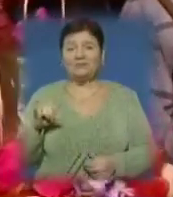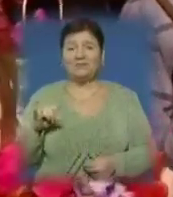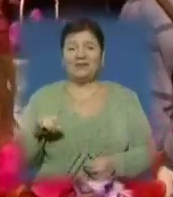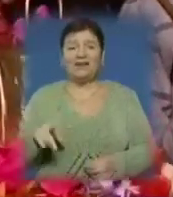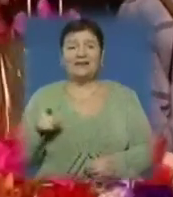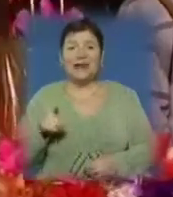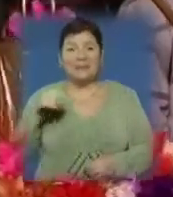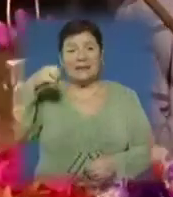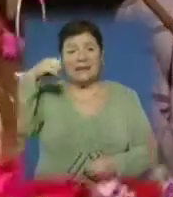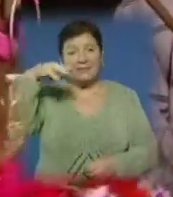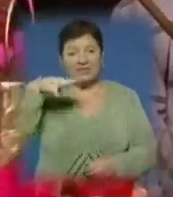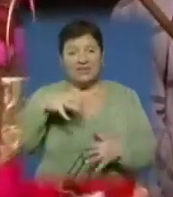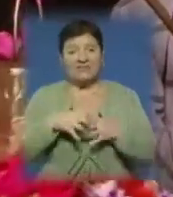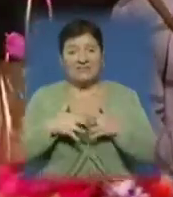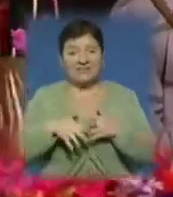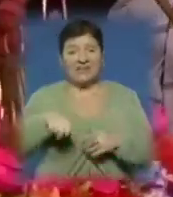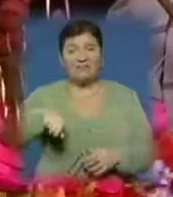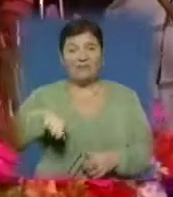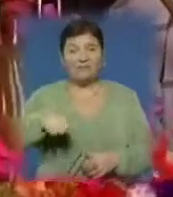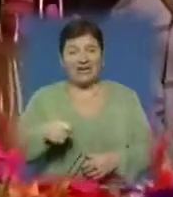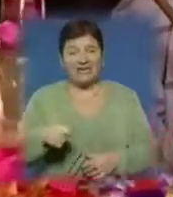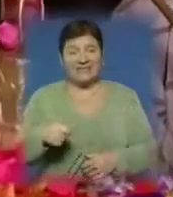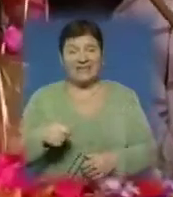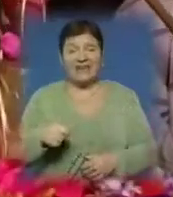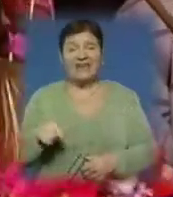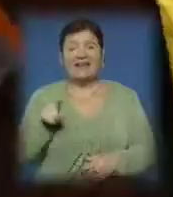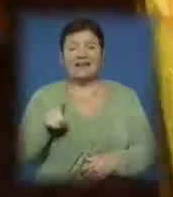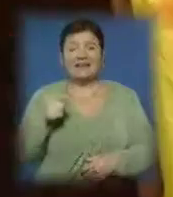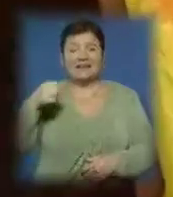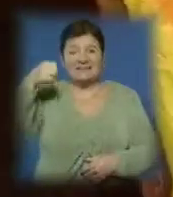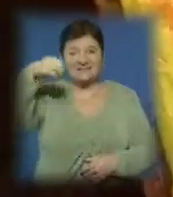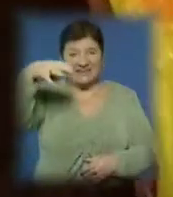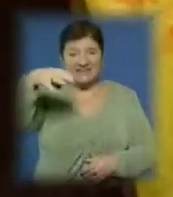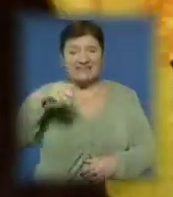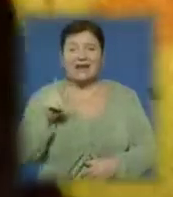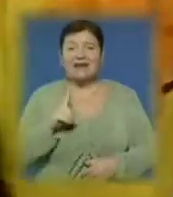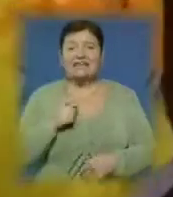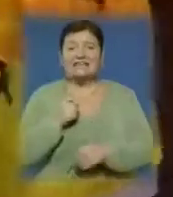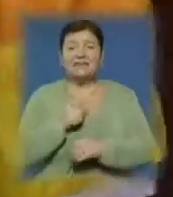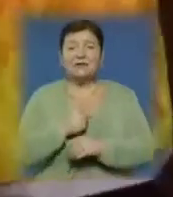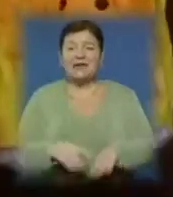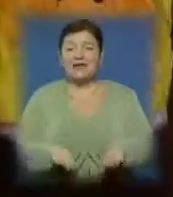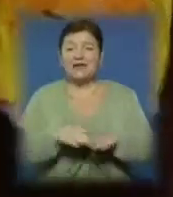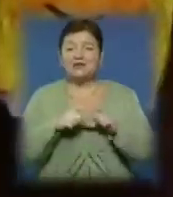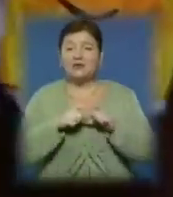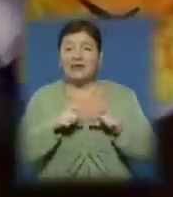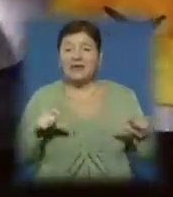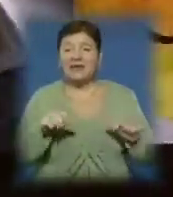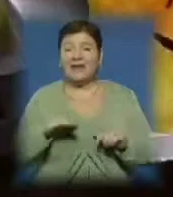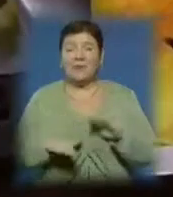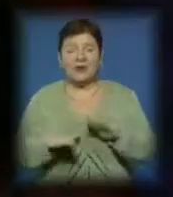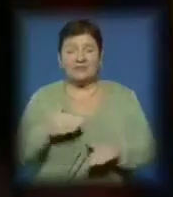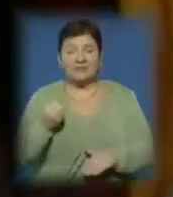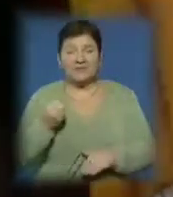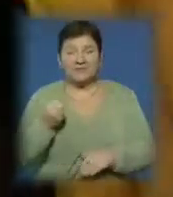Там лампочка всередині, включається і все там світиться. Завдання виготовити ліхтарі школярі Мукачева отримали ще у